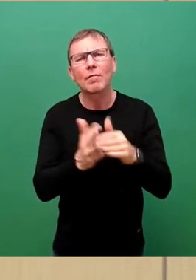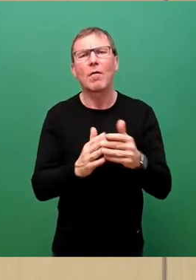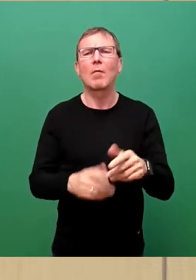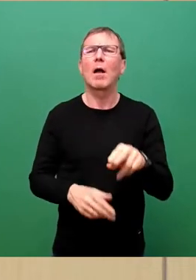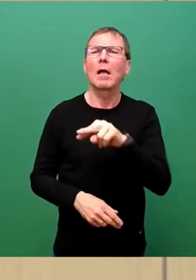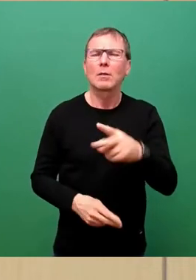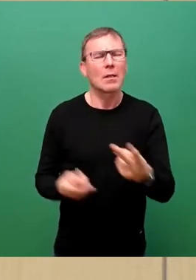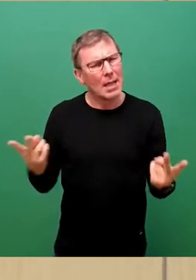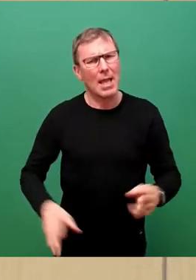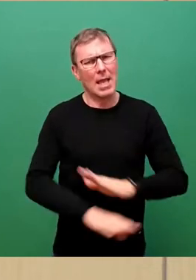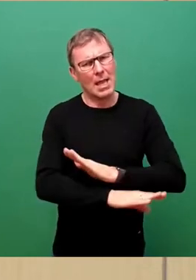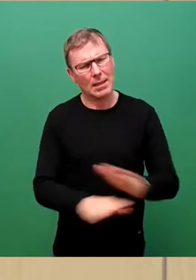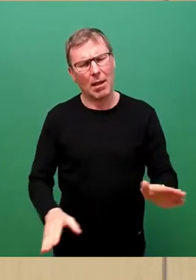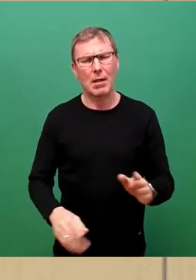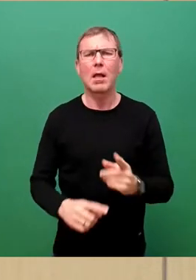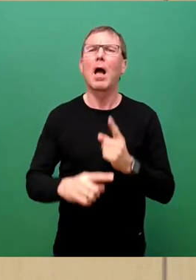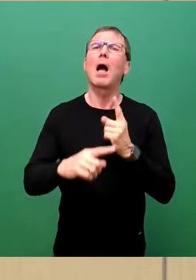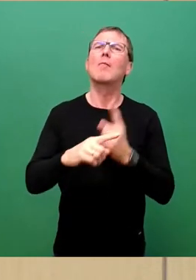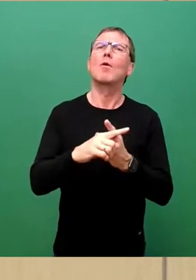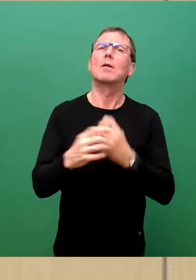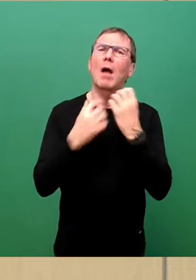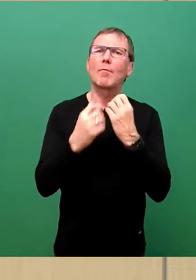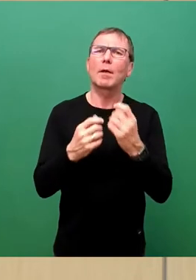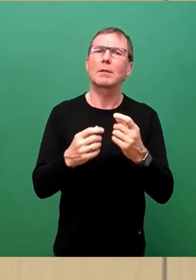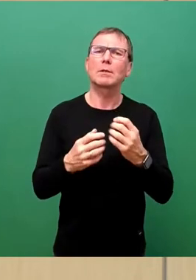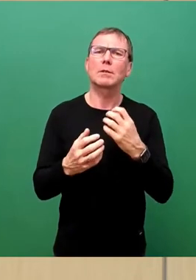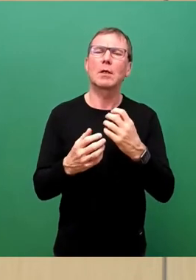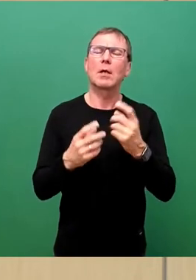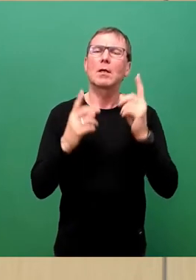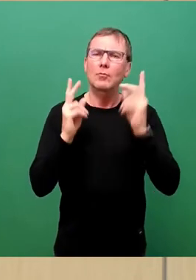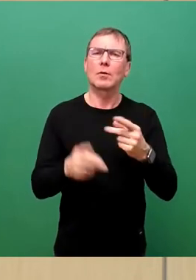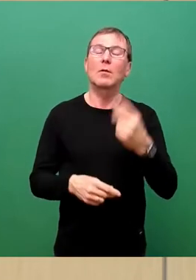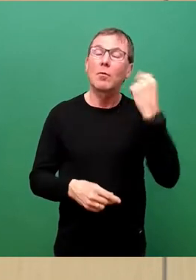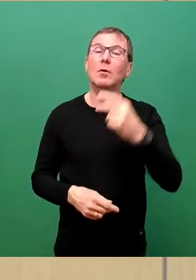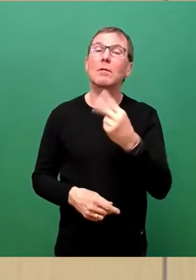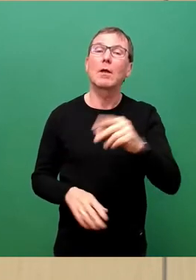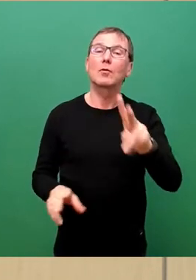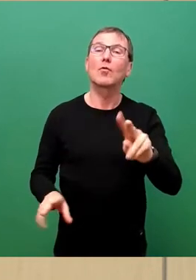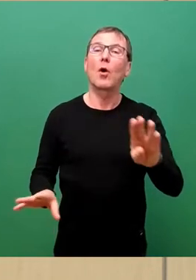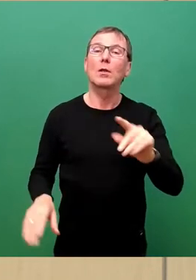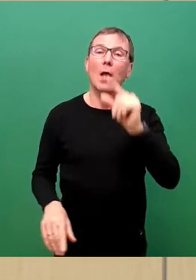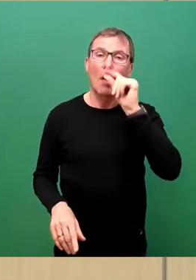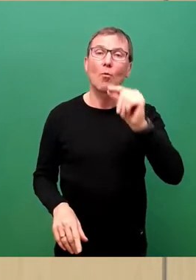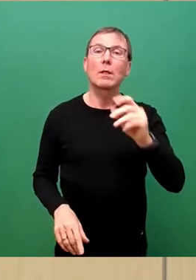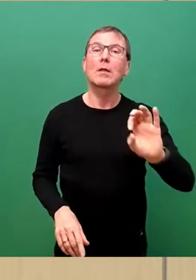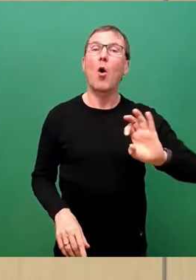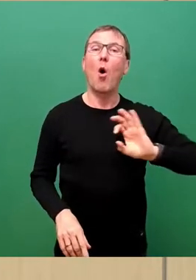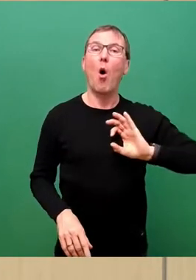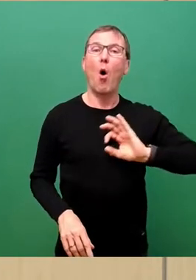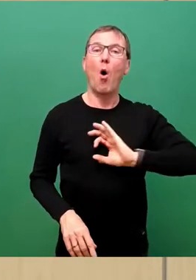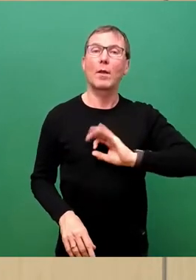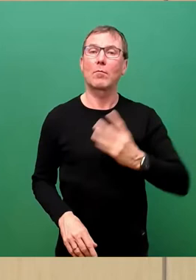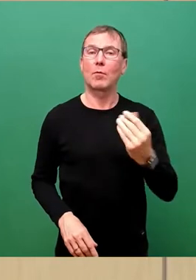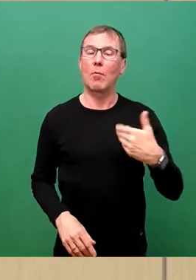positive Berichterstattung über die Stadt, in der im Jahr 2009 Putin noch ein Orden verliehen wurde. Ein sicherer Hafen vermag sicher nicht die